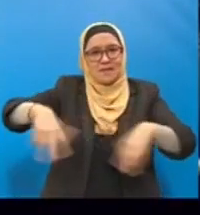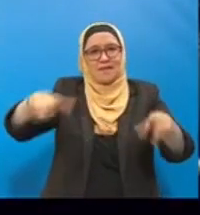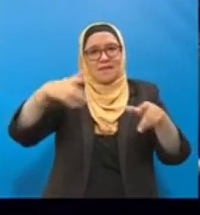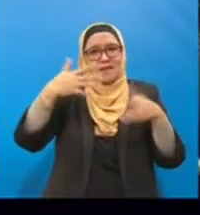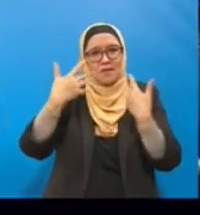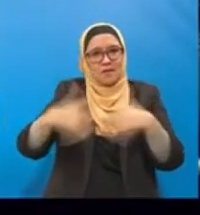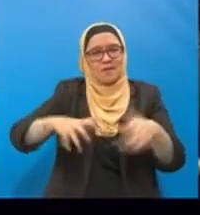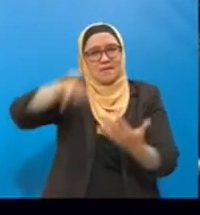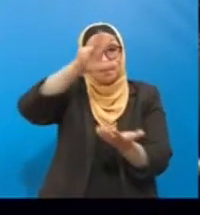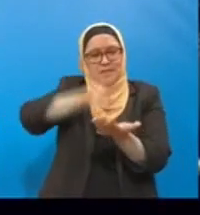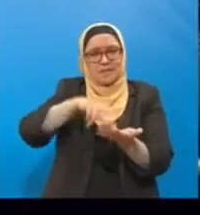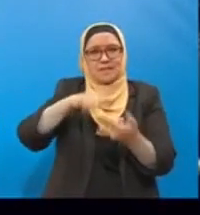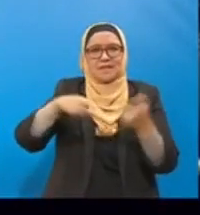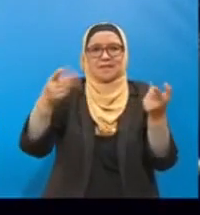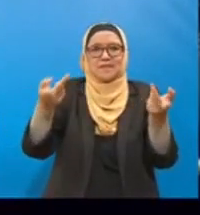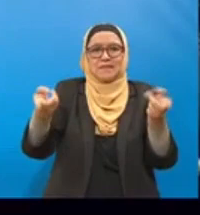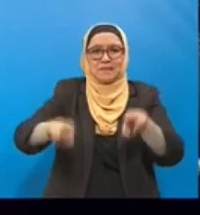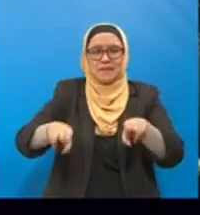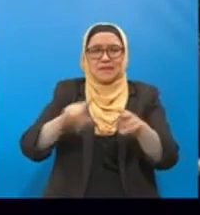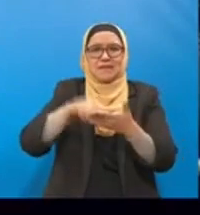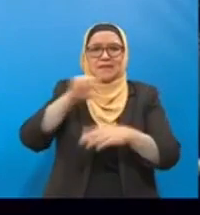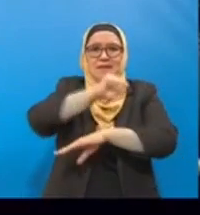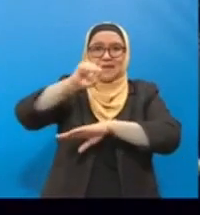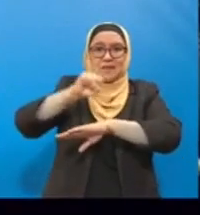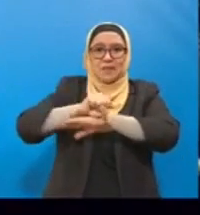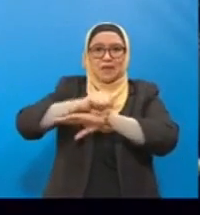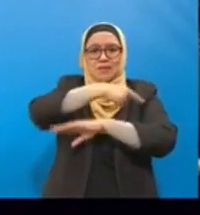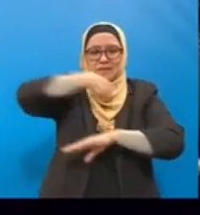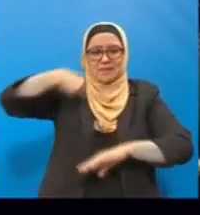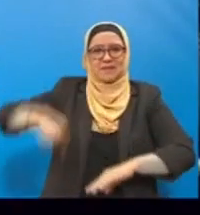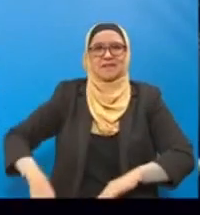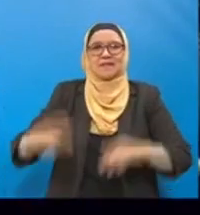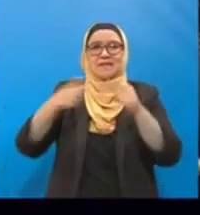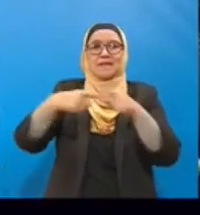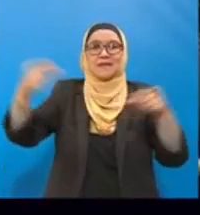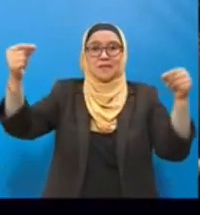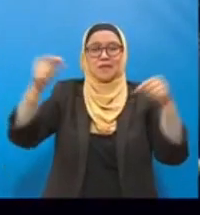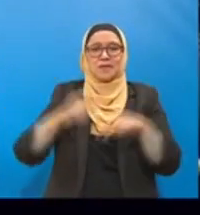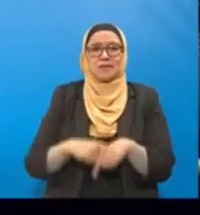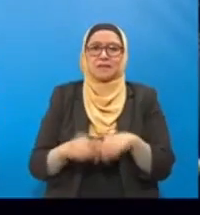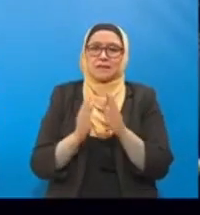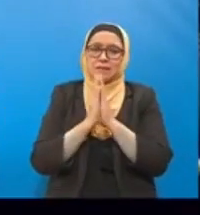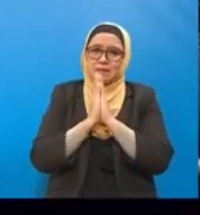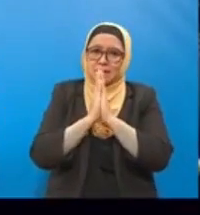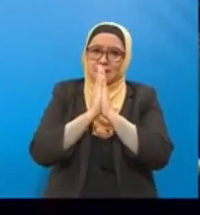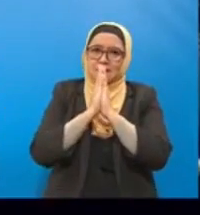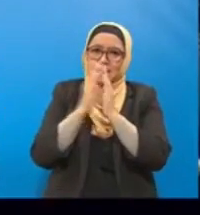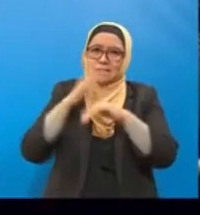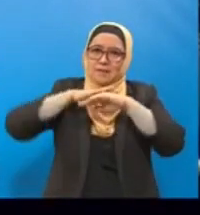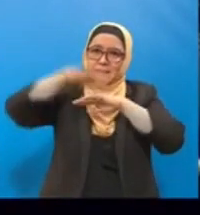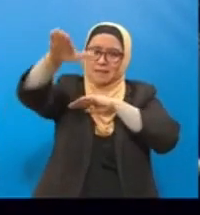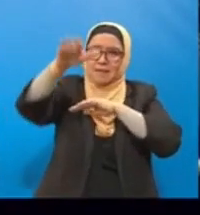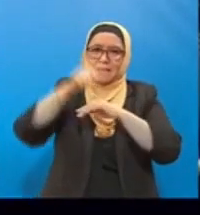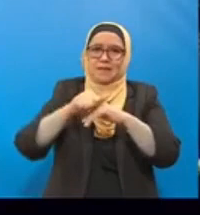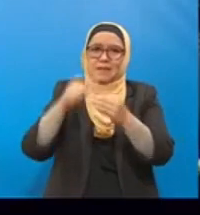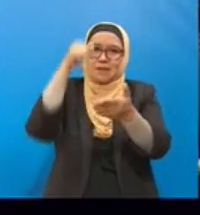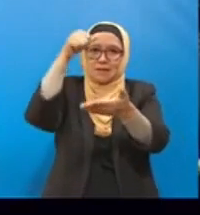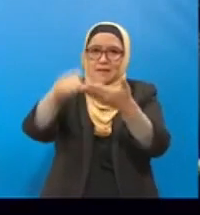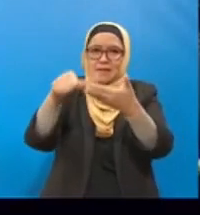Traffic Study. kajian awal ini dijangka akan siap sepenuhnya pada bulan April tahun